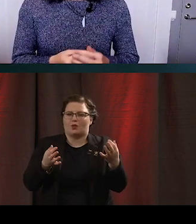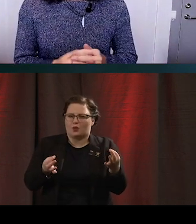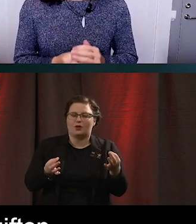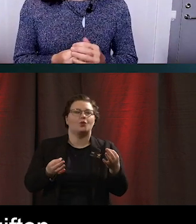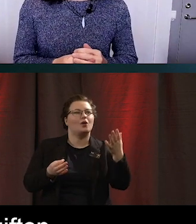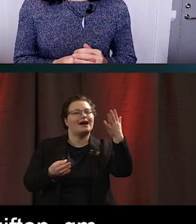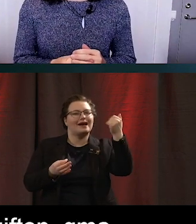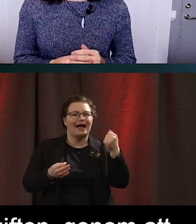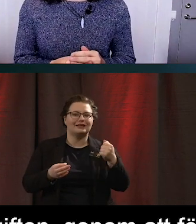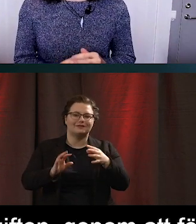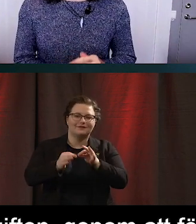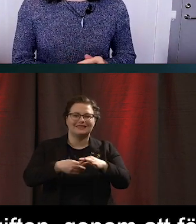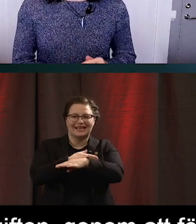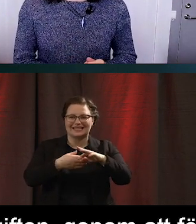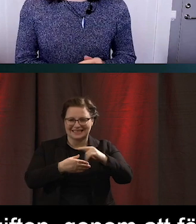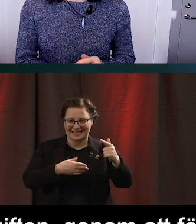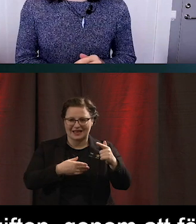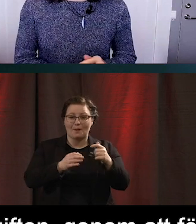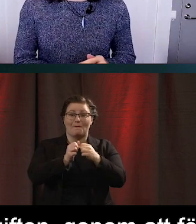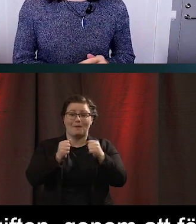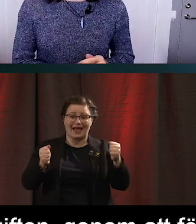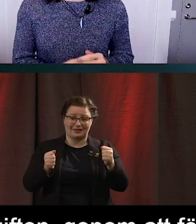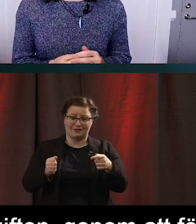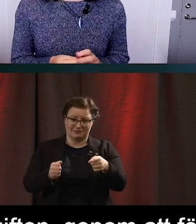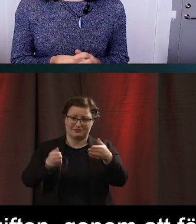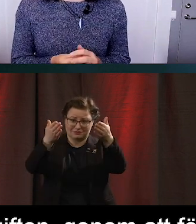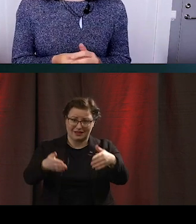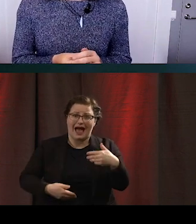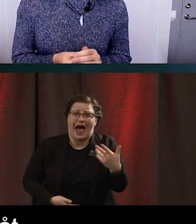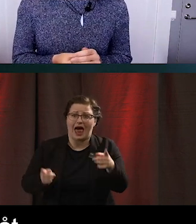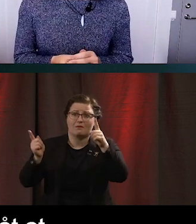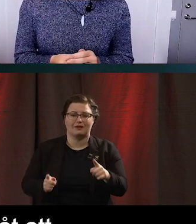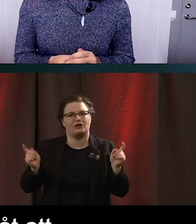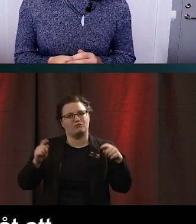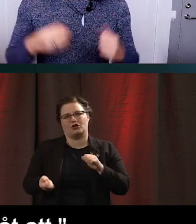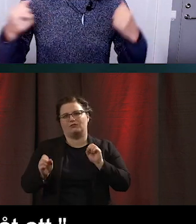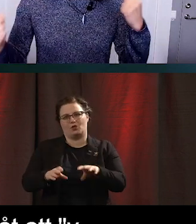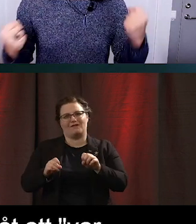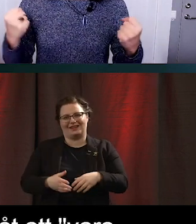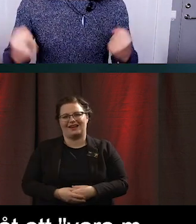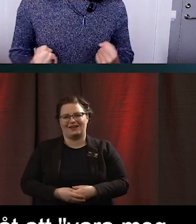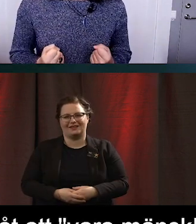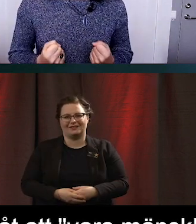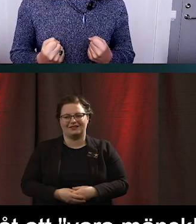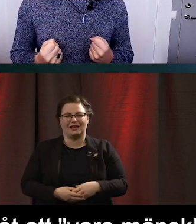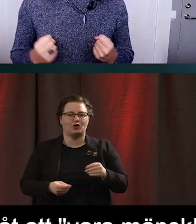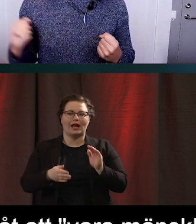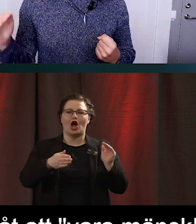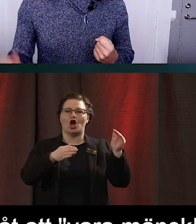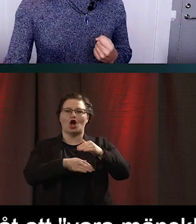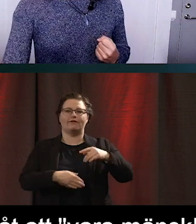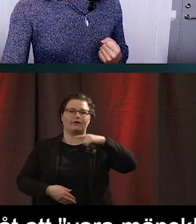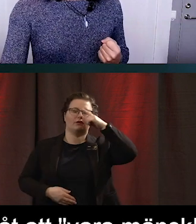vi kan inte göra så mycket åt det här med att vara mänsklig. Och det här är ju något som väldigt duktiga ybermännstyper lätt glömmer.